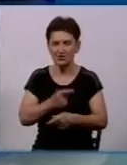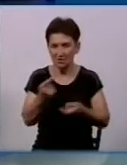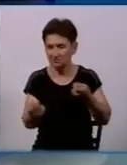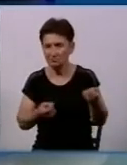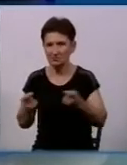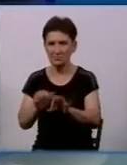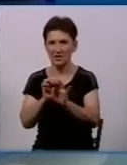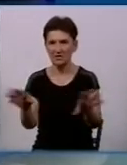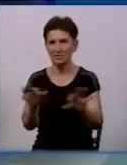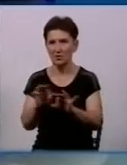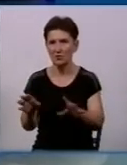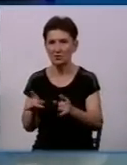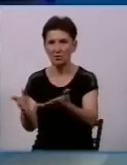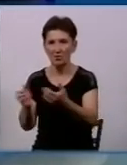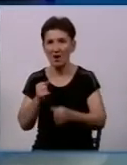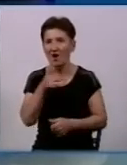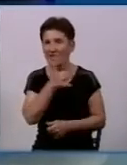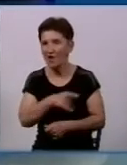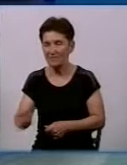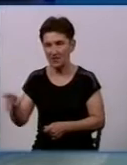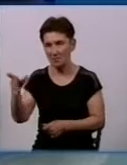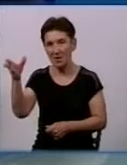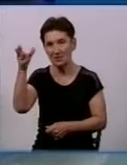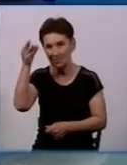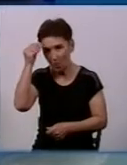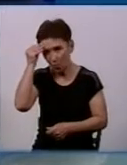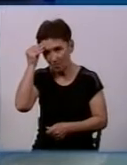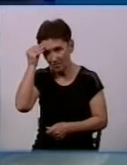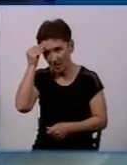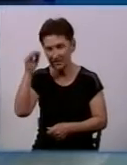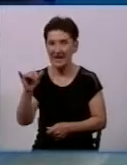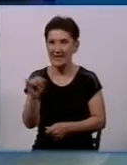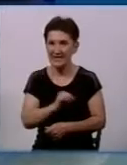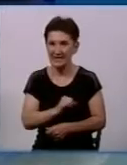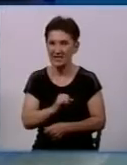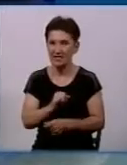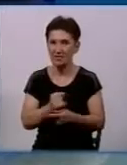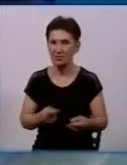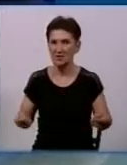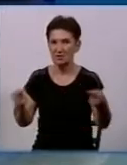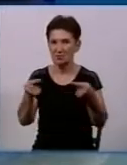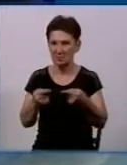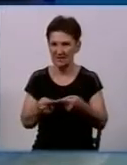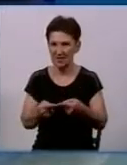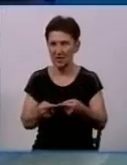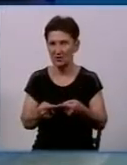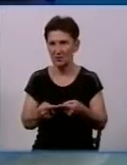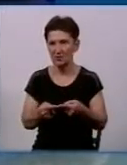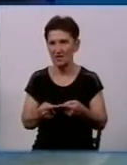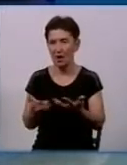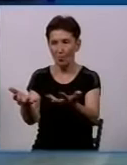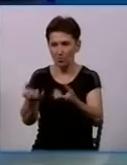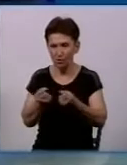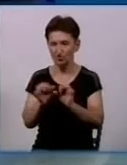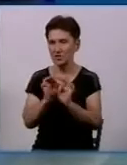суттєвої отримати при повідомленні, для того, щоб її врахувати, і безпосередньо завдяки цій отриманні інформації